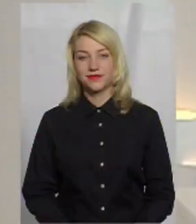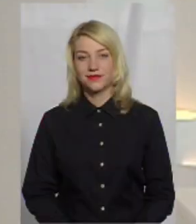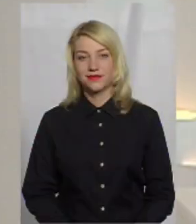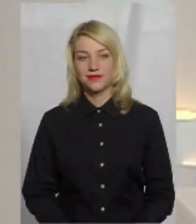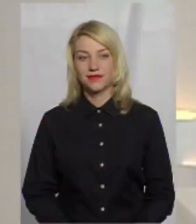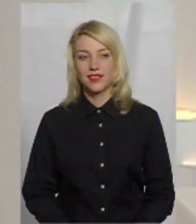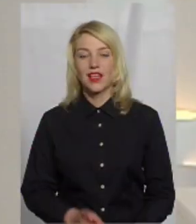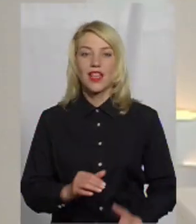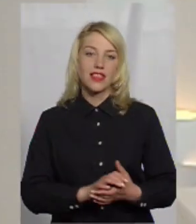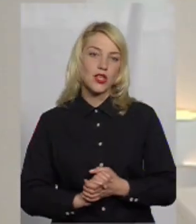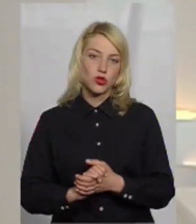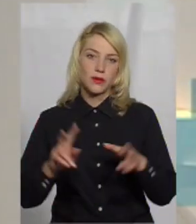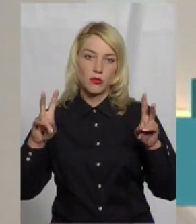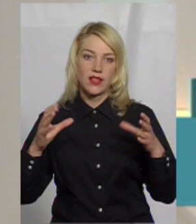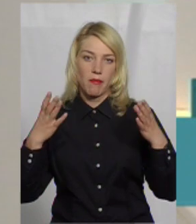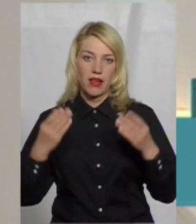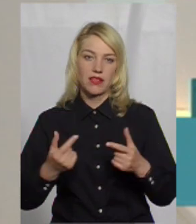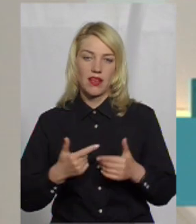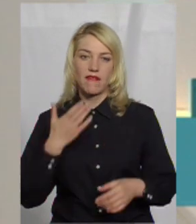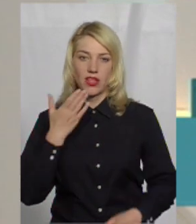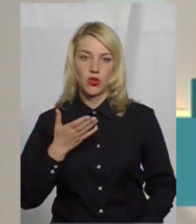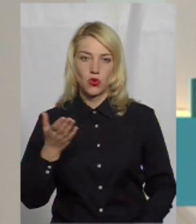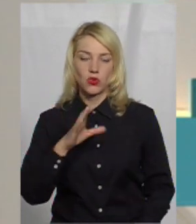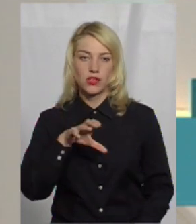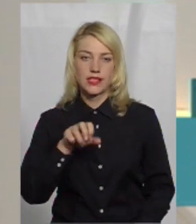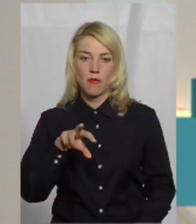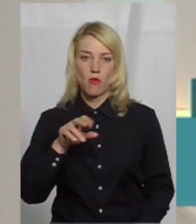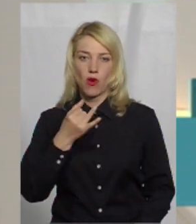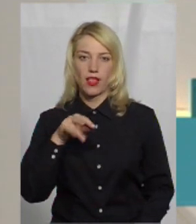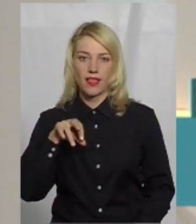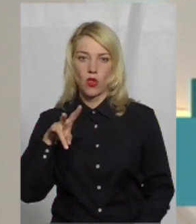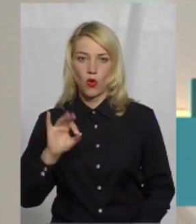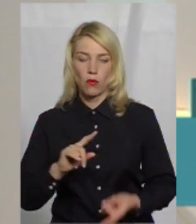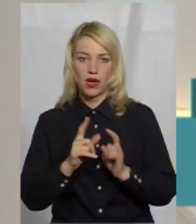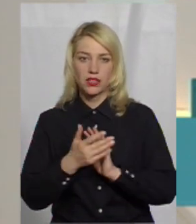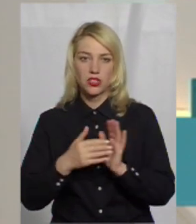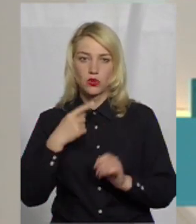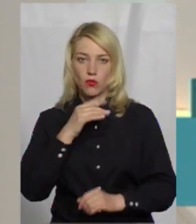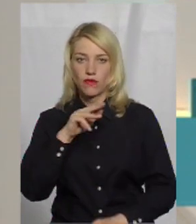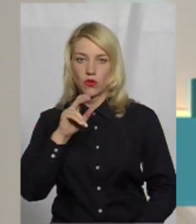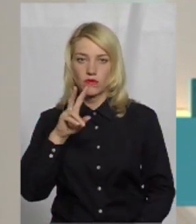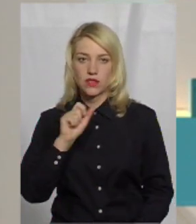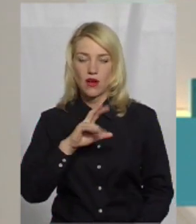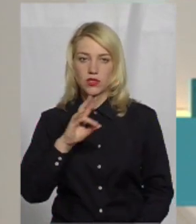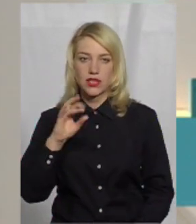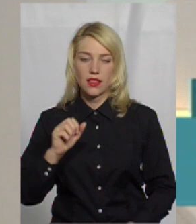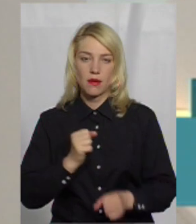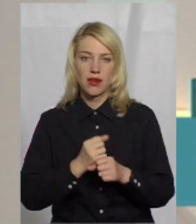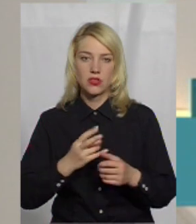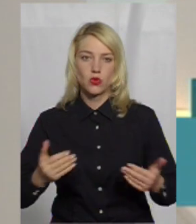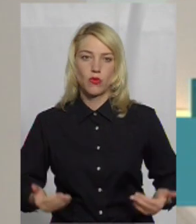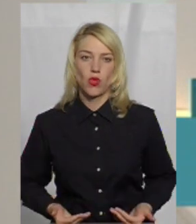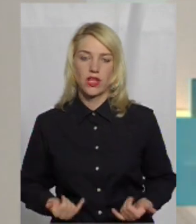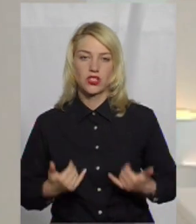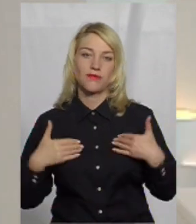На Суспільному тема дня. Я, ведуча Алла Самойленко та перекладачка на жестову мову Оксана Фіновська, працюємо